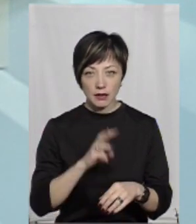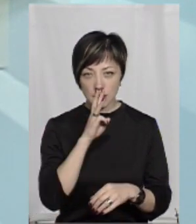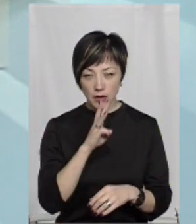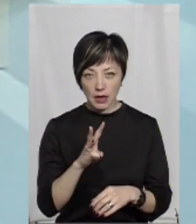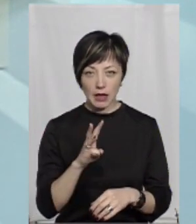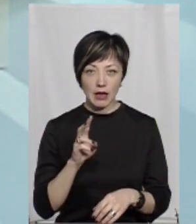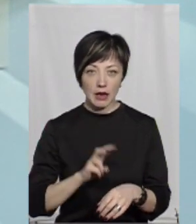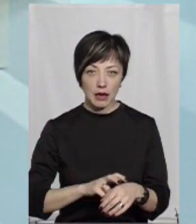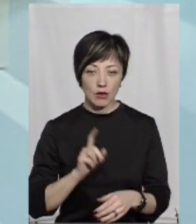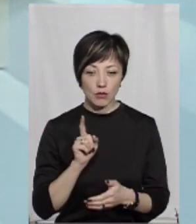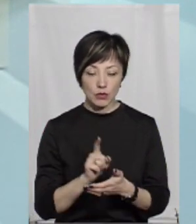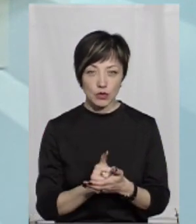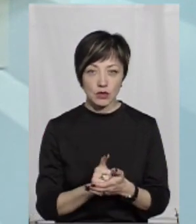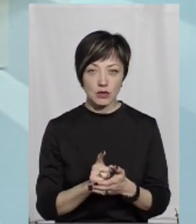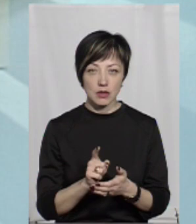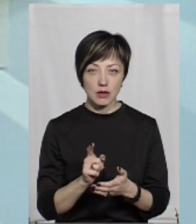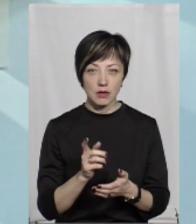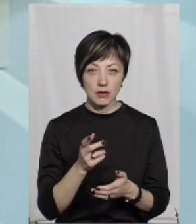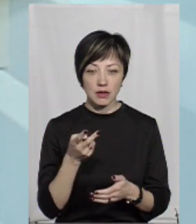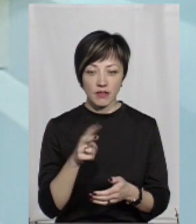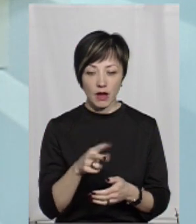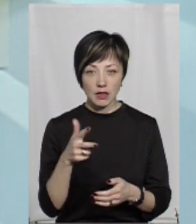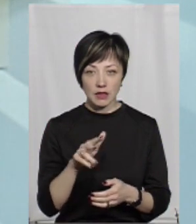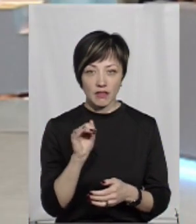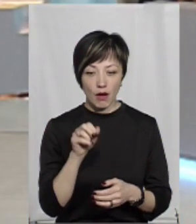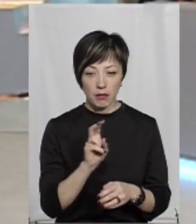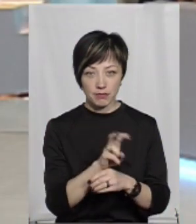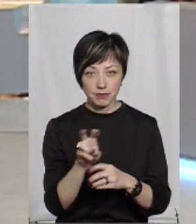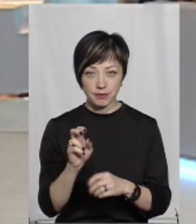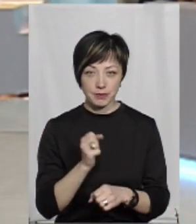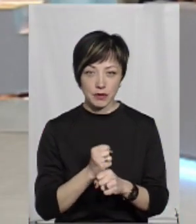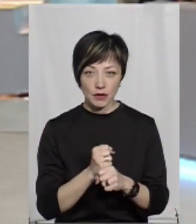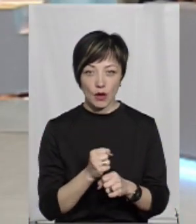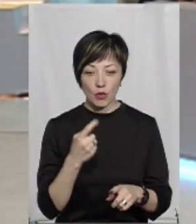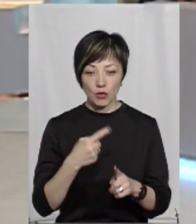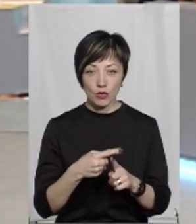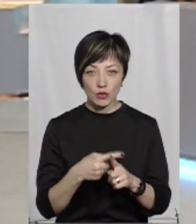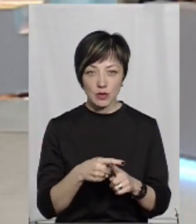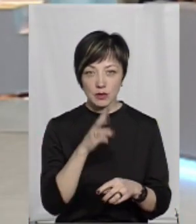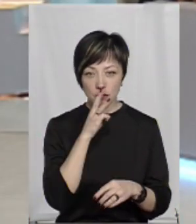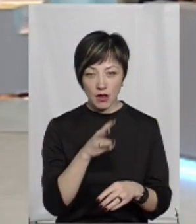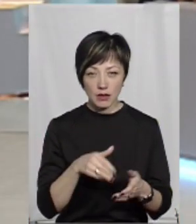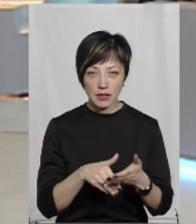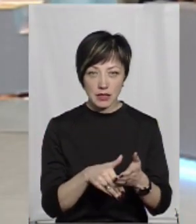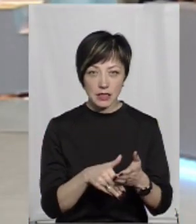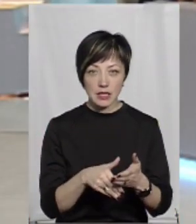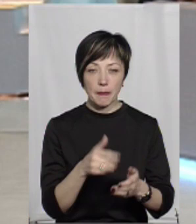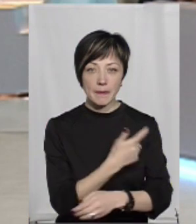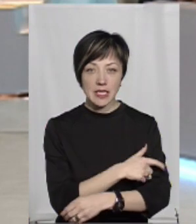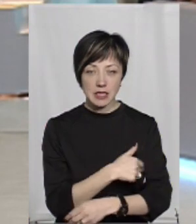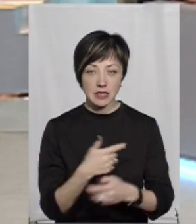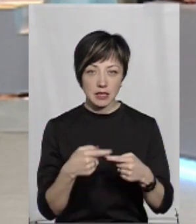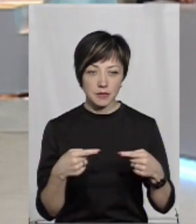зарплату, і лікар мусить утримувати 2-3 ФАПи, плюс зарплата фельдшера, зарплата сім'яниної